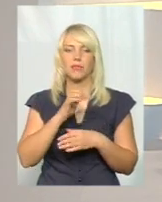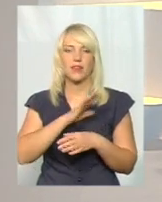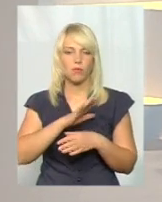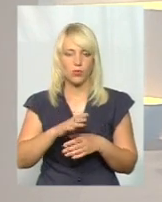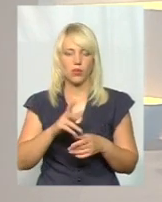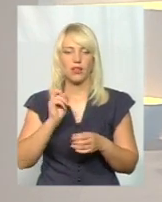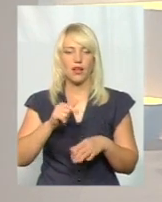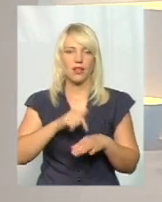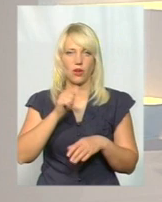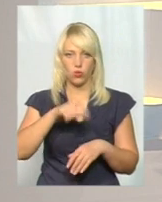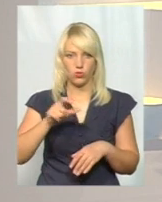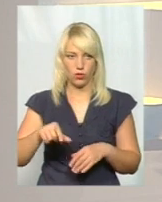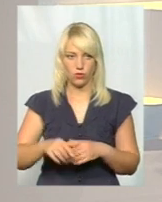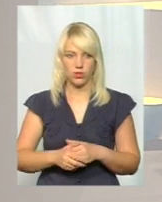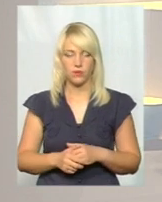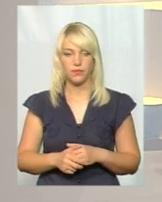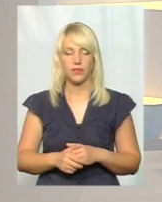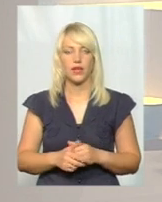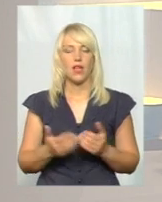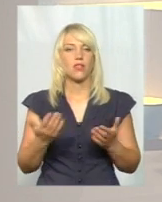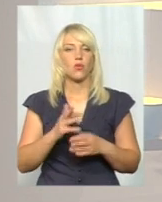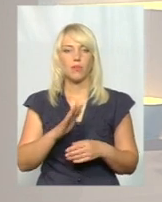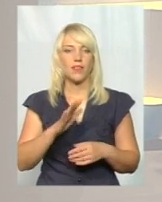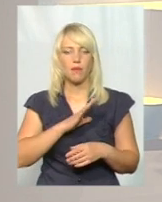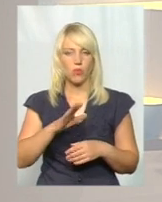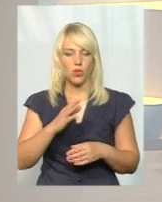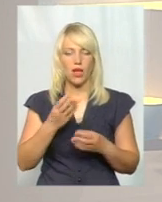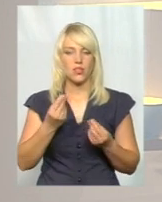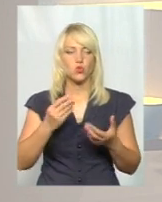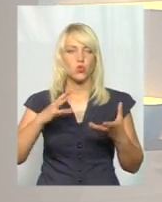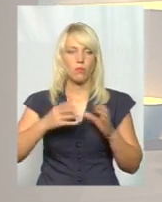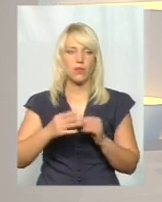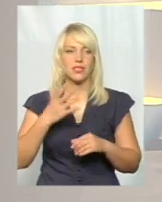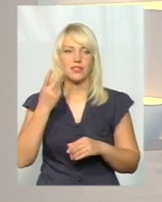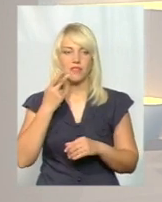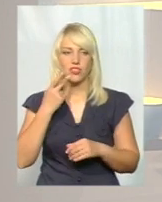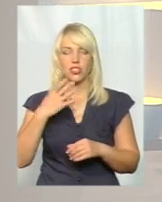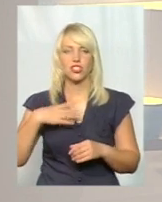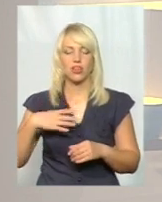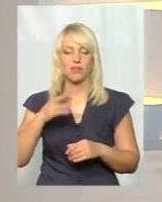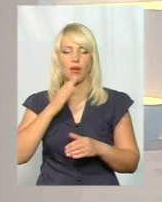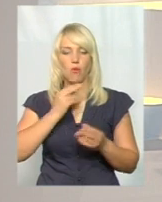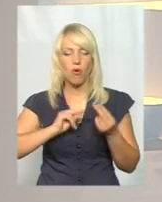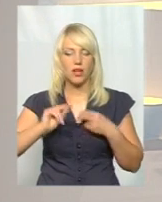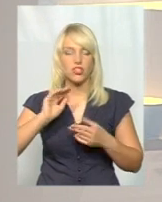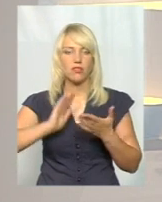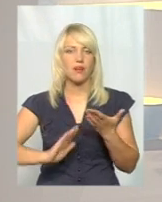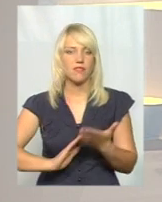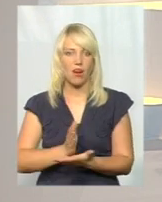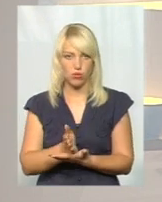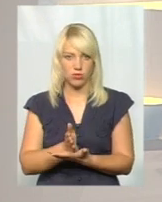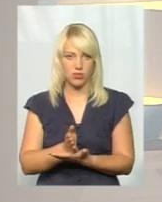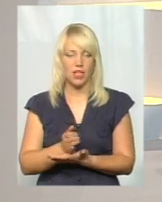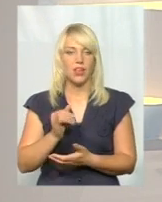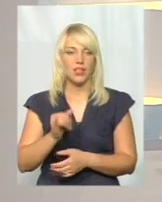реагують пасажири. Якою б не була сума, завжди очікують на покращення якості перевезень. І